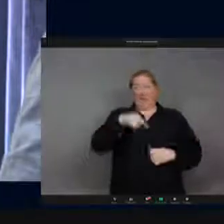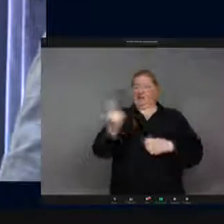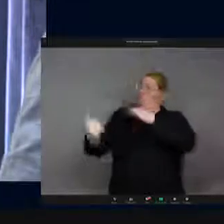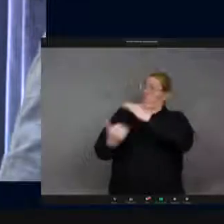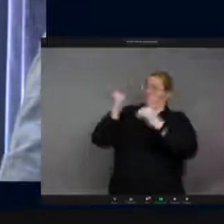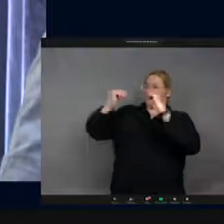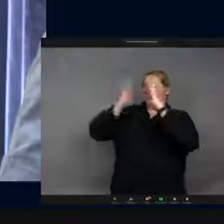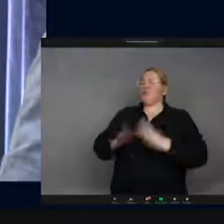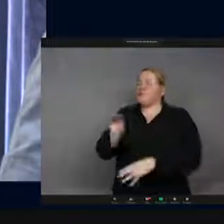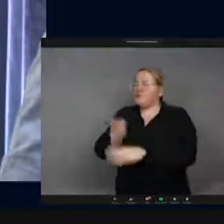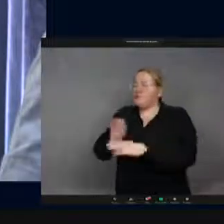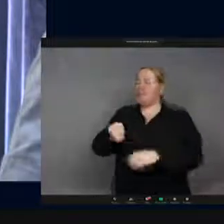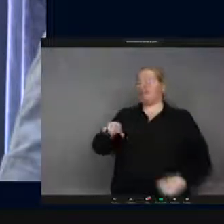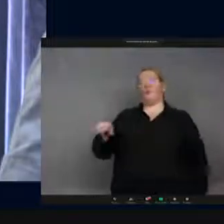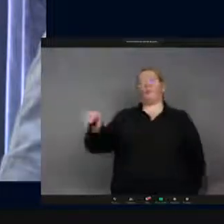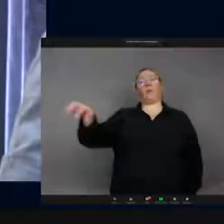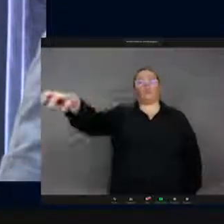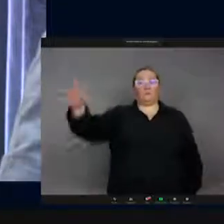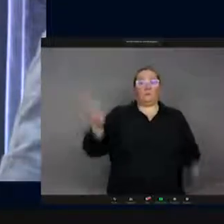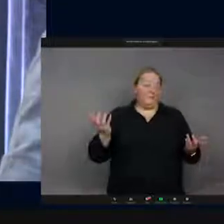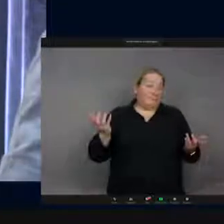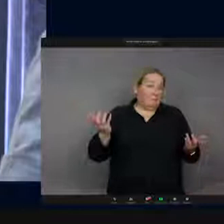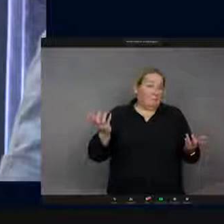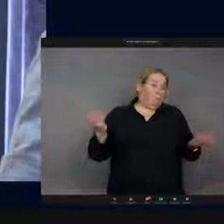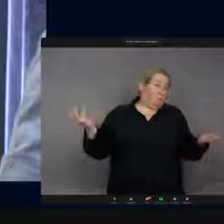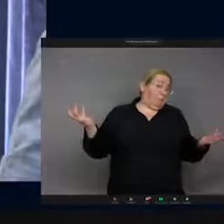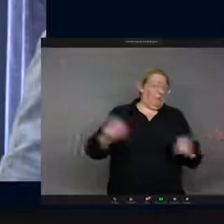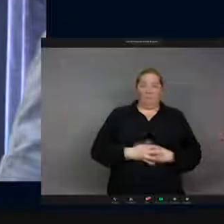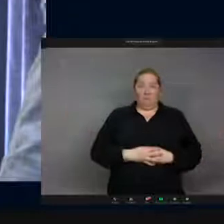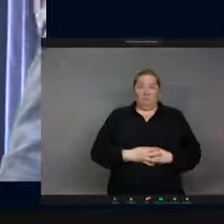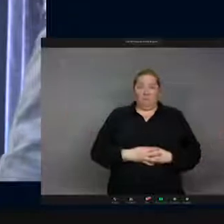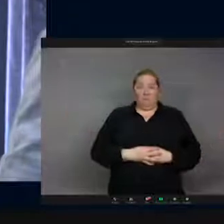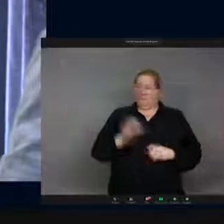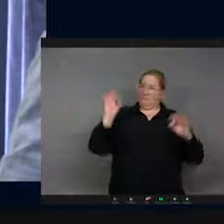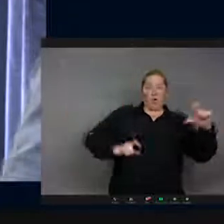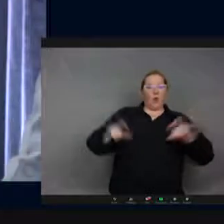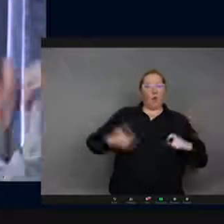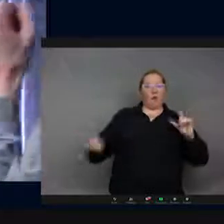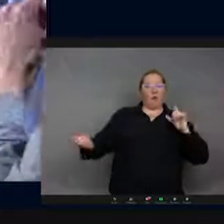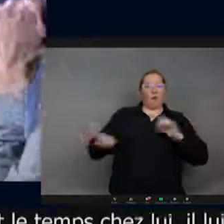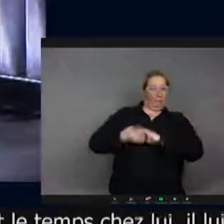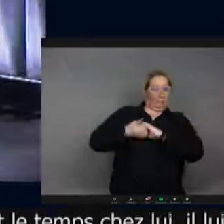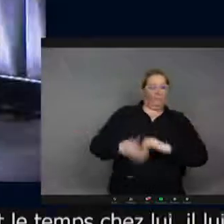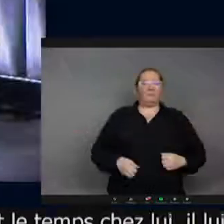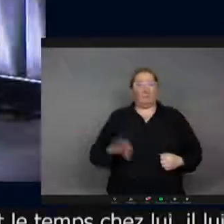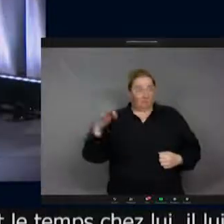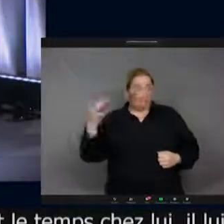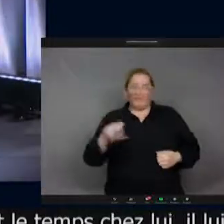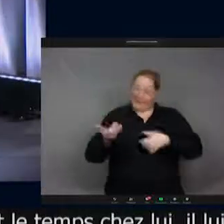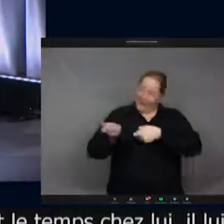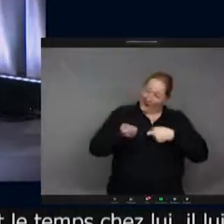à manger, elle repart et il l'a... Enfin, ils sont copains en tout cas. Elle est apprivoisée. Voilà. Tout à fait.